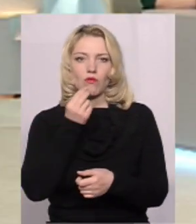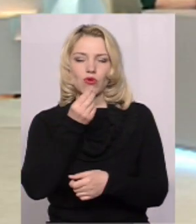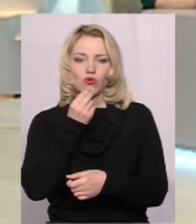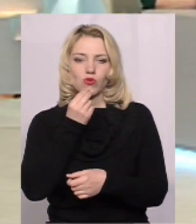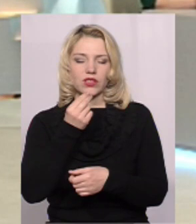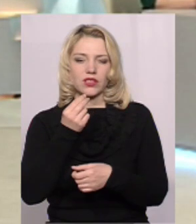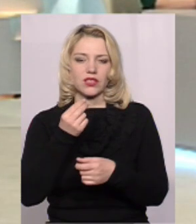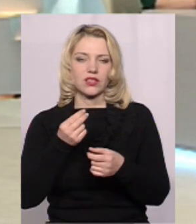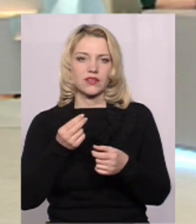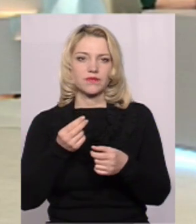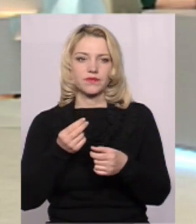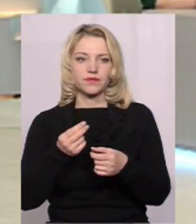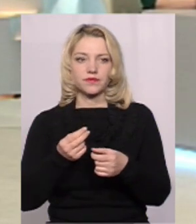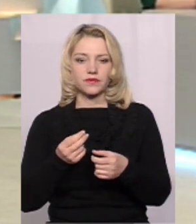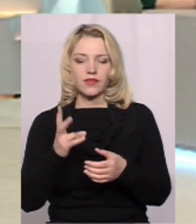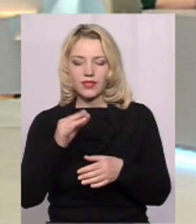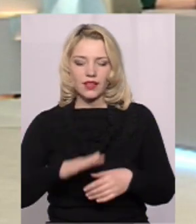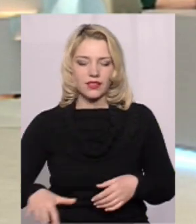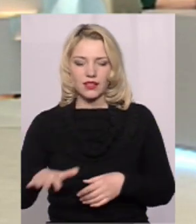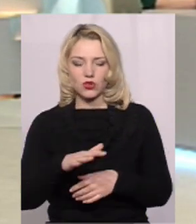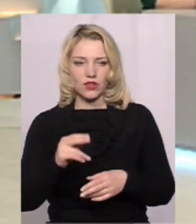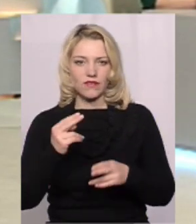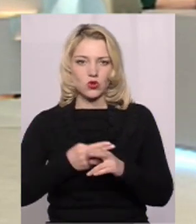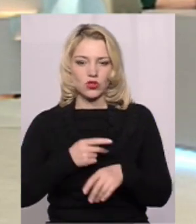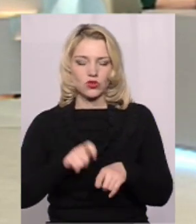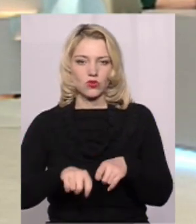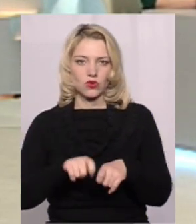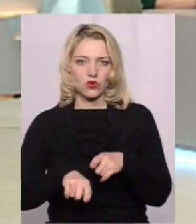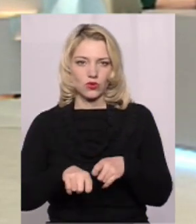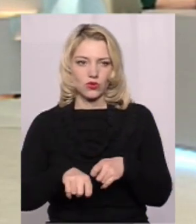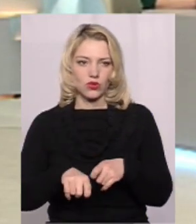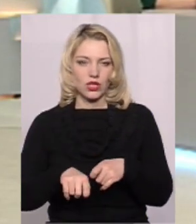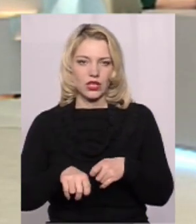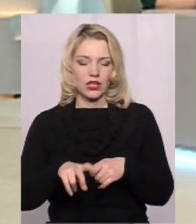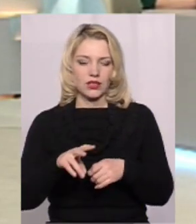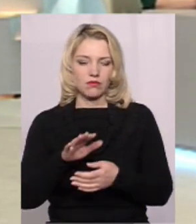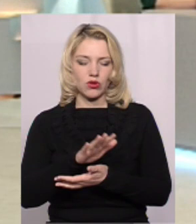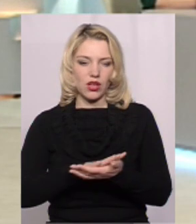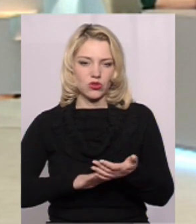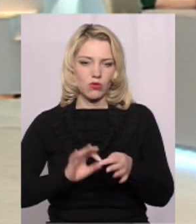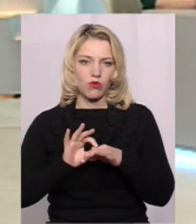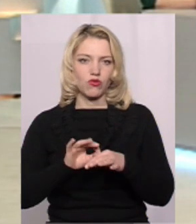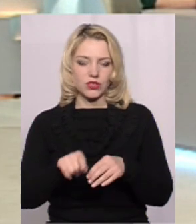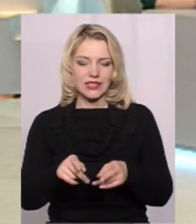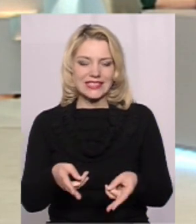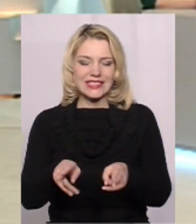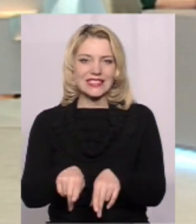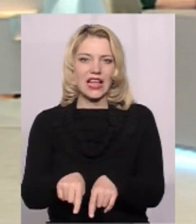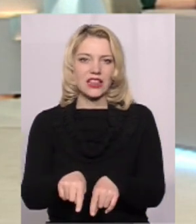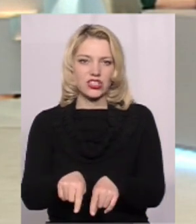харчування на територію господарства І відсутність контролю за, скажімо так, подальшим поводженням з їх залишками